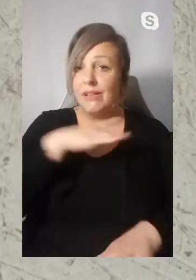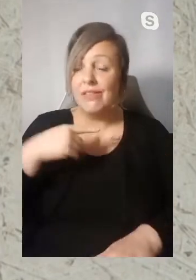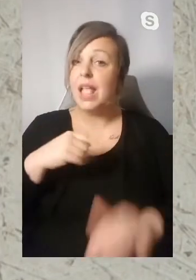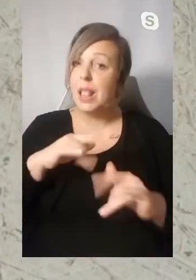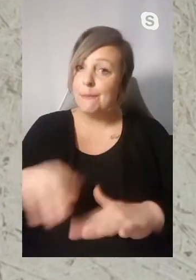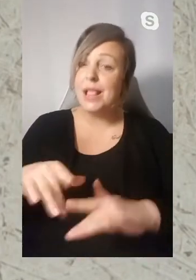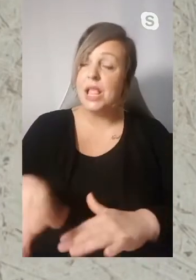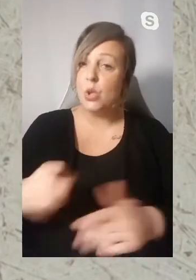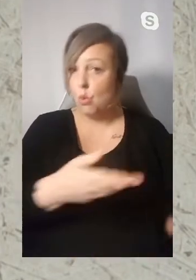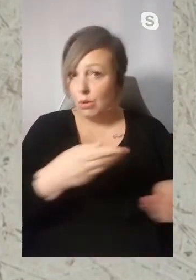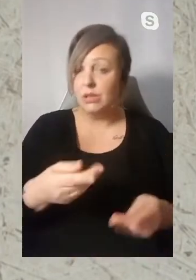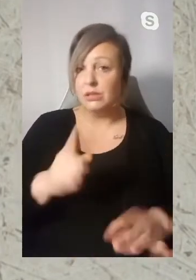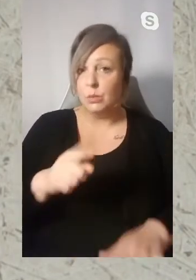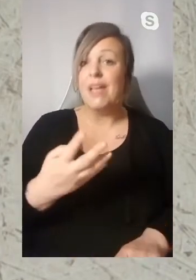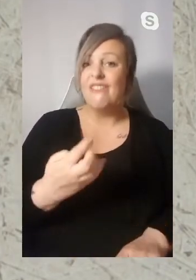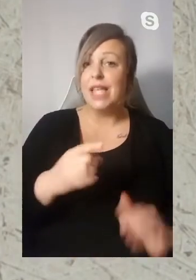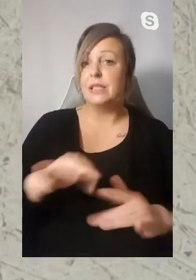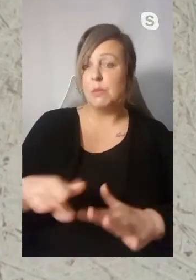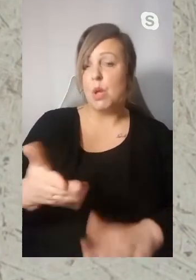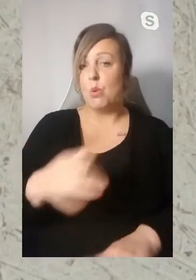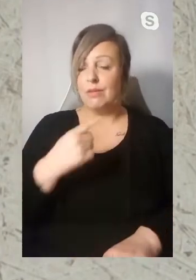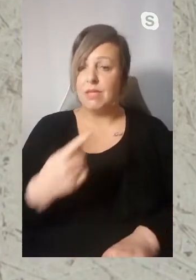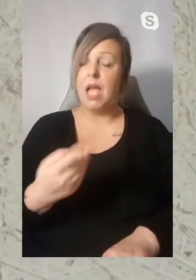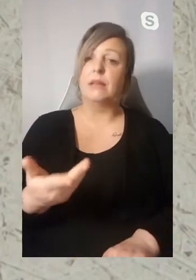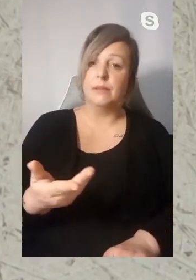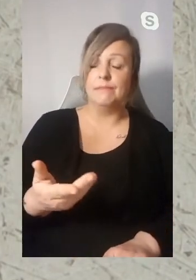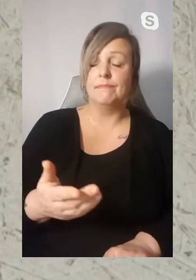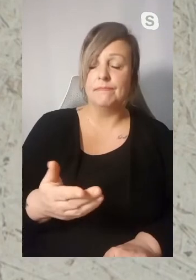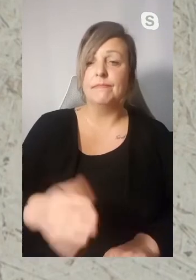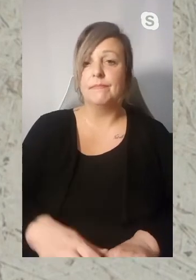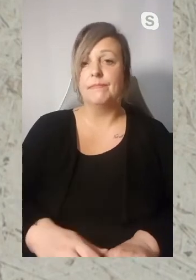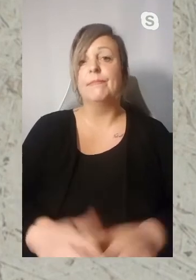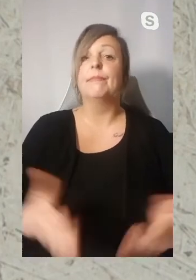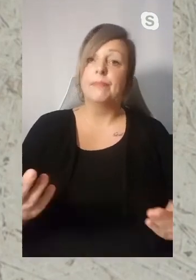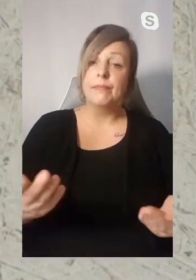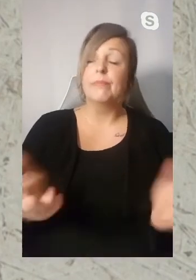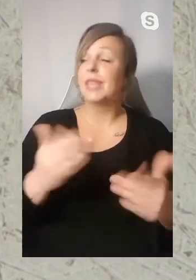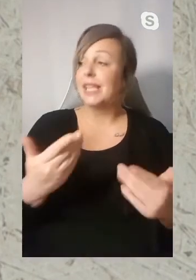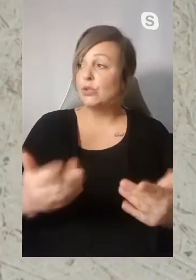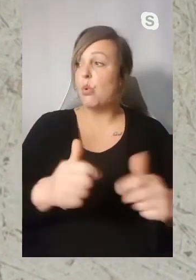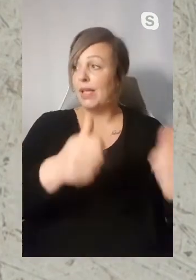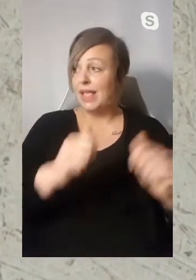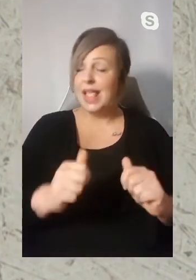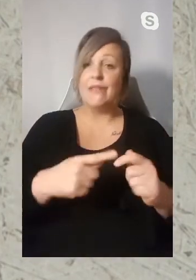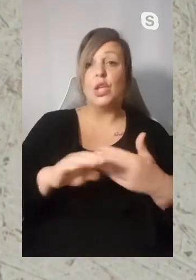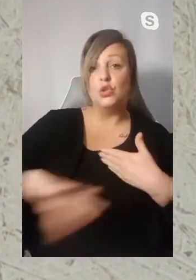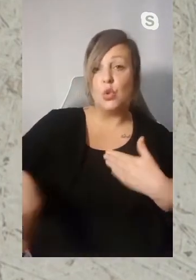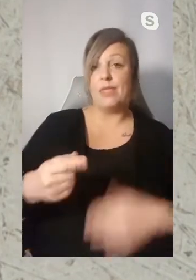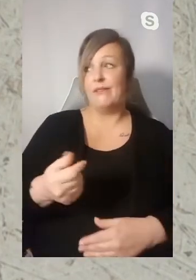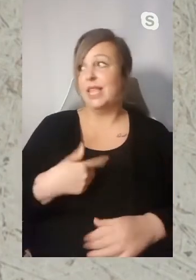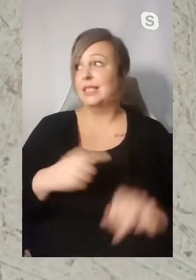sehr, sehr viele Millionen Geld kostet. Und da ist es von 40 Millionen rausgegangen, wir werden sehen, wo wir am Ende landen werden. Da ist es eine Hilfe, wenn wir es